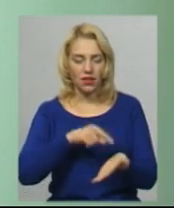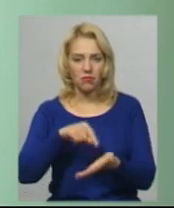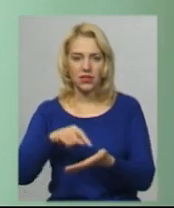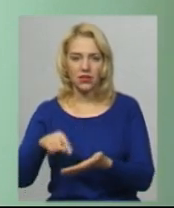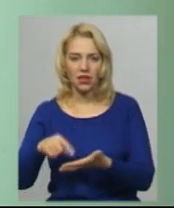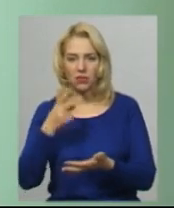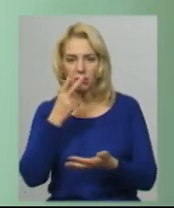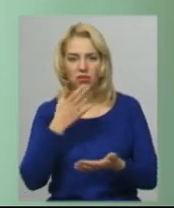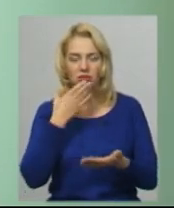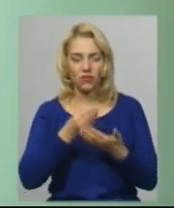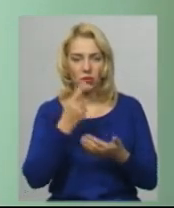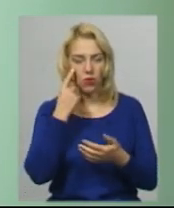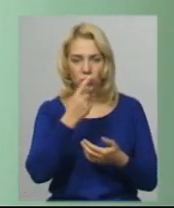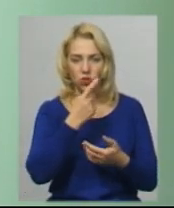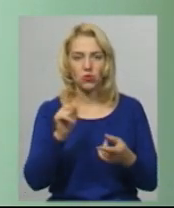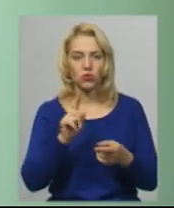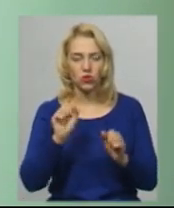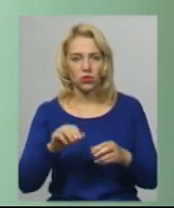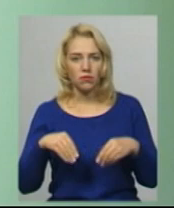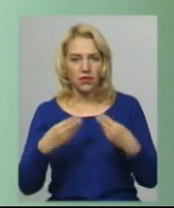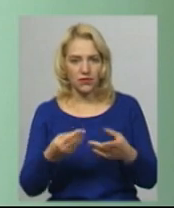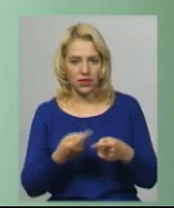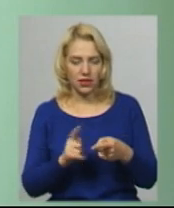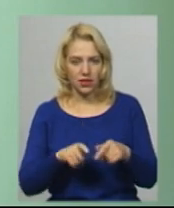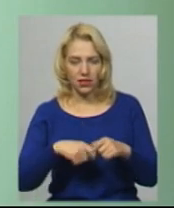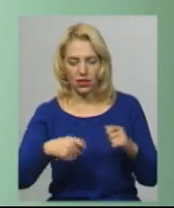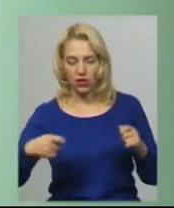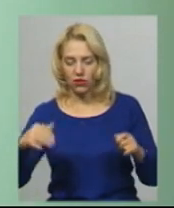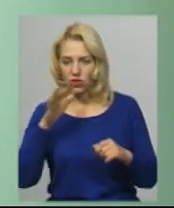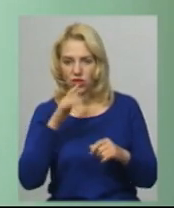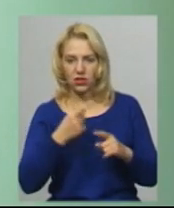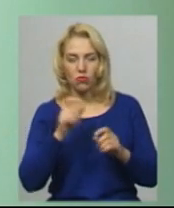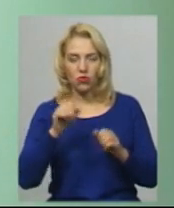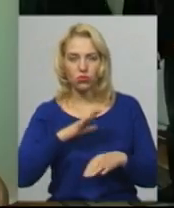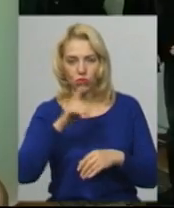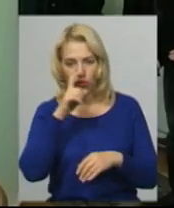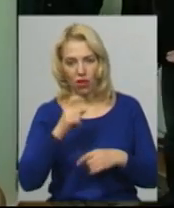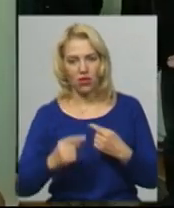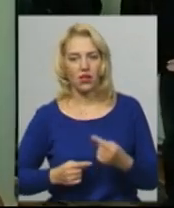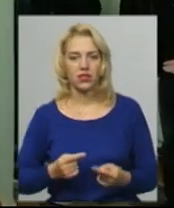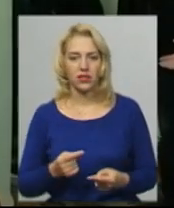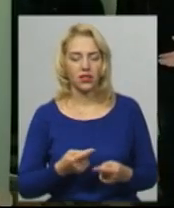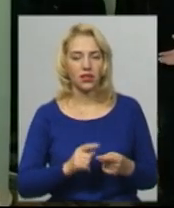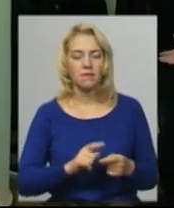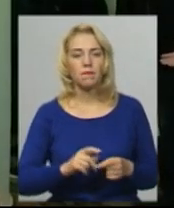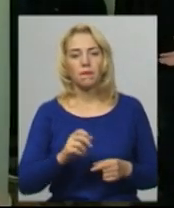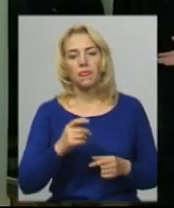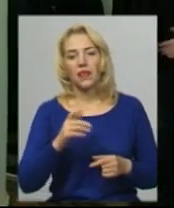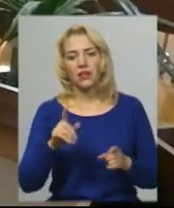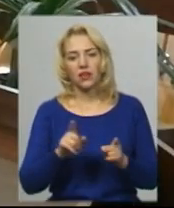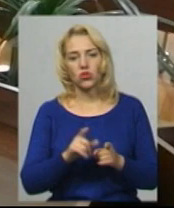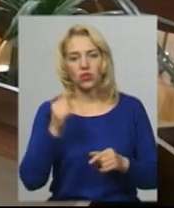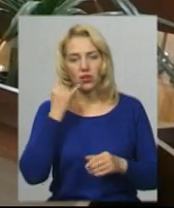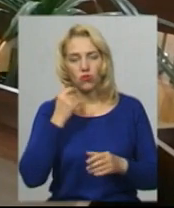приводить. І оце затягнення часу, воно приведе дуже до поганих нас. За годину представники обласної ради телефоном